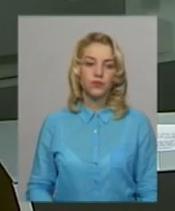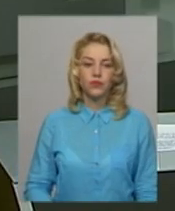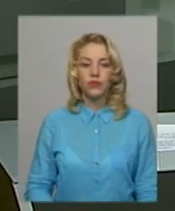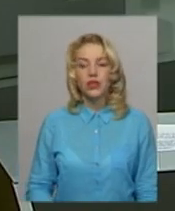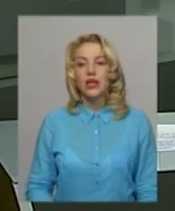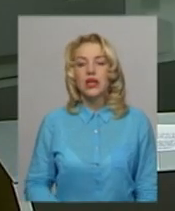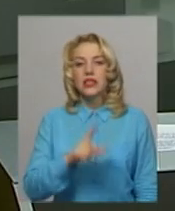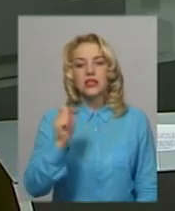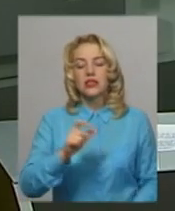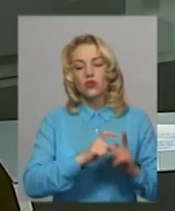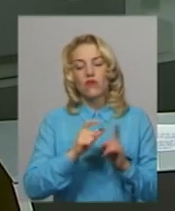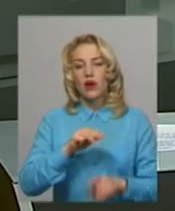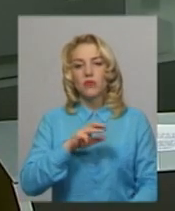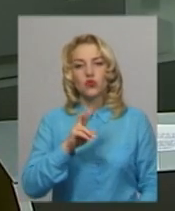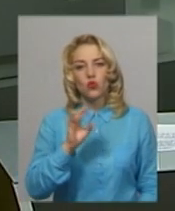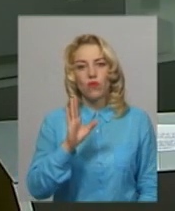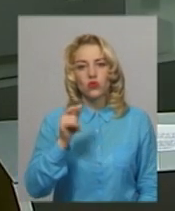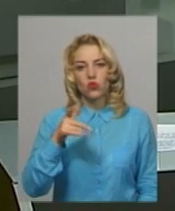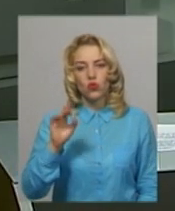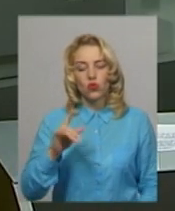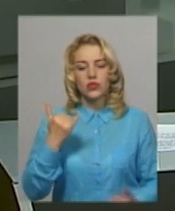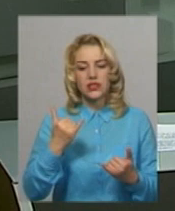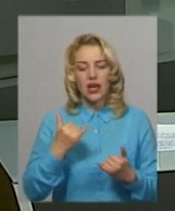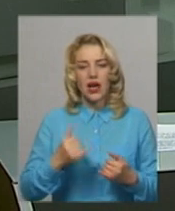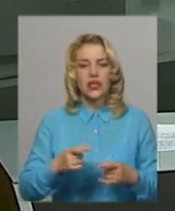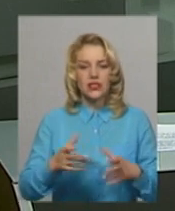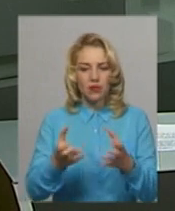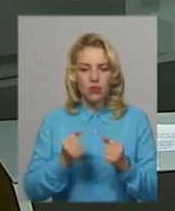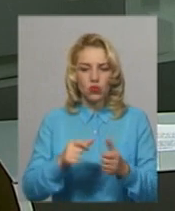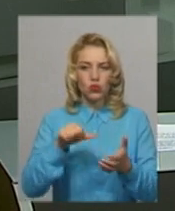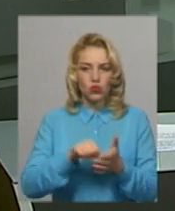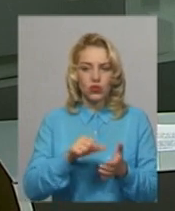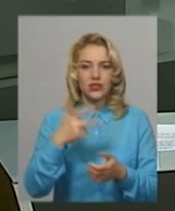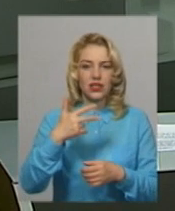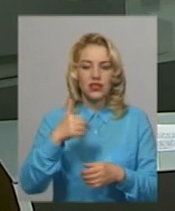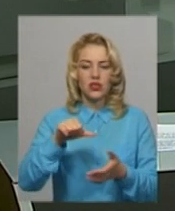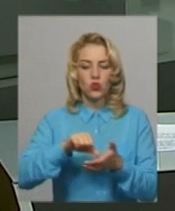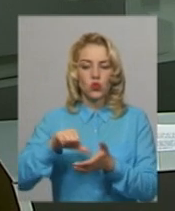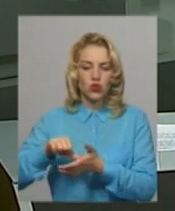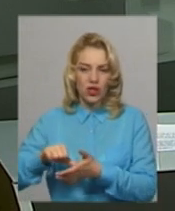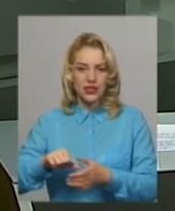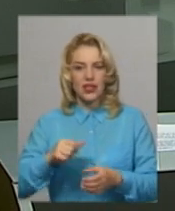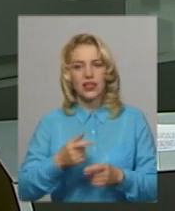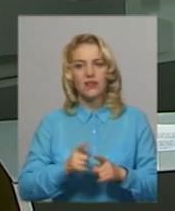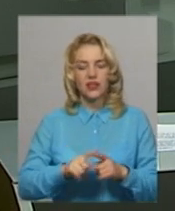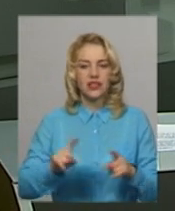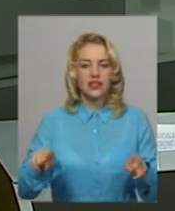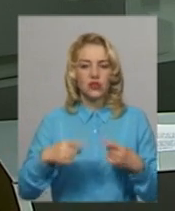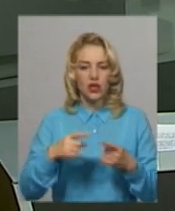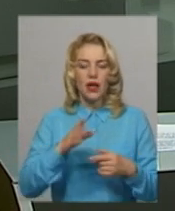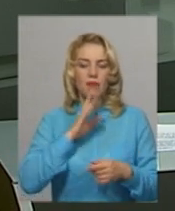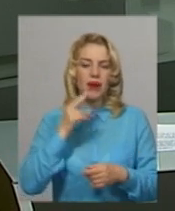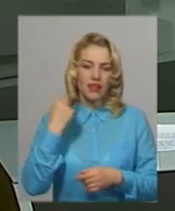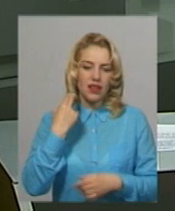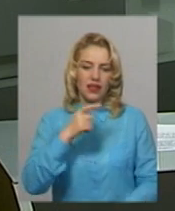За словами Вадима Жуковського, зараз в естафеті беруть участь близько 30 учасників. Її засновниця – британка Хейлі